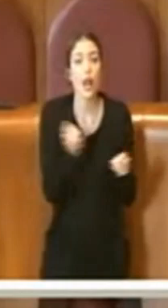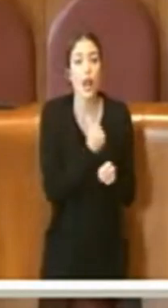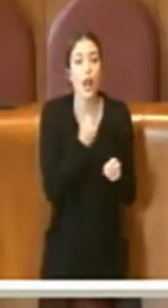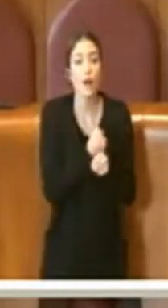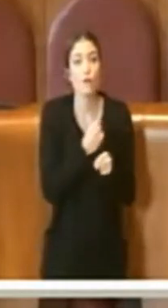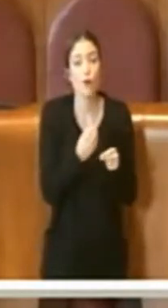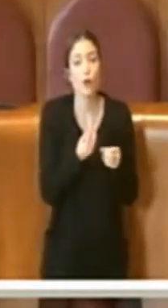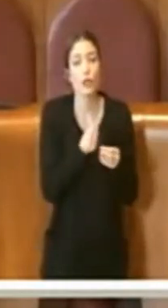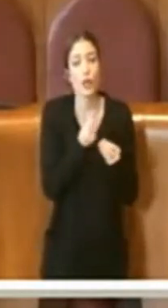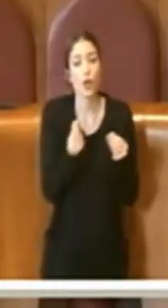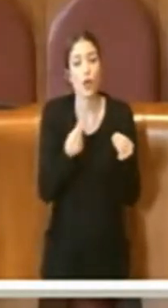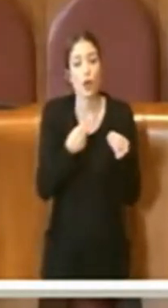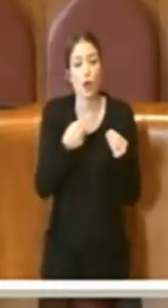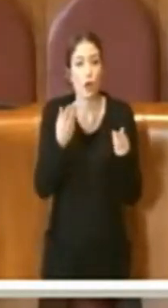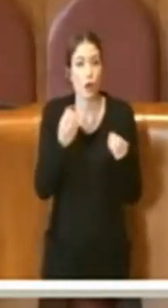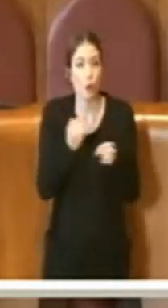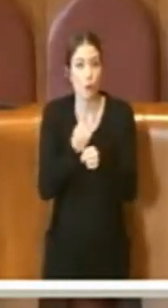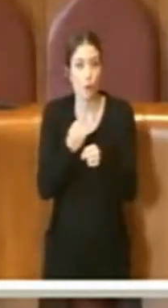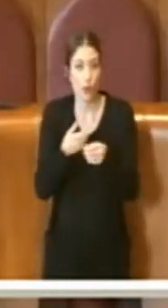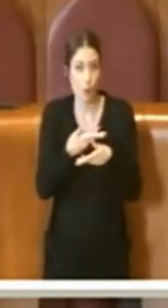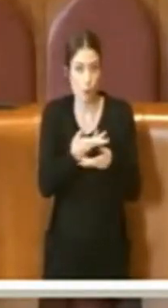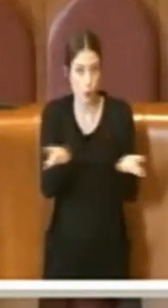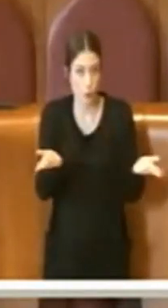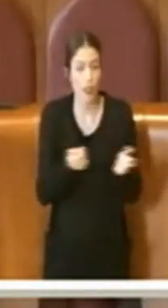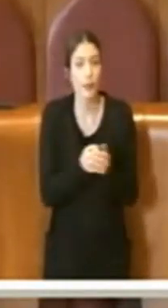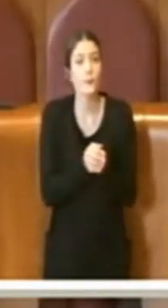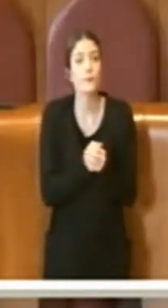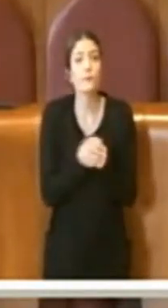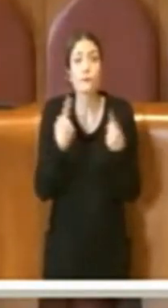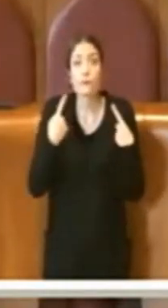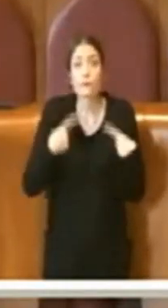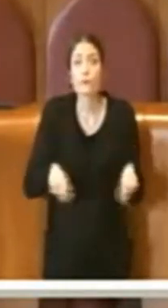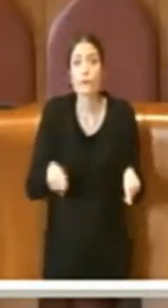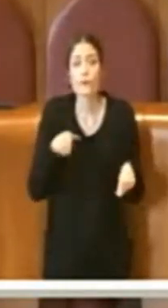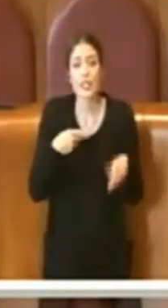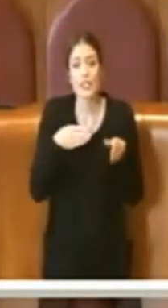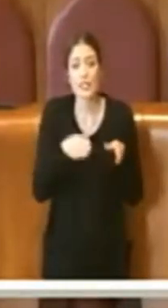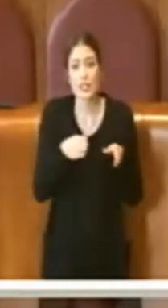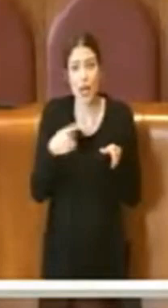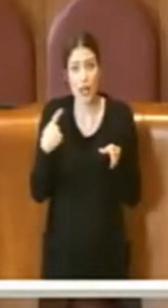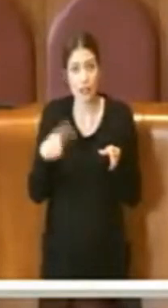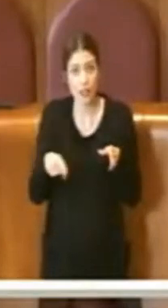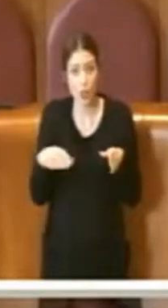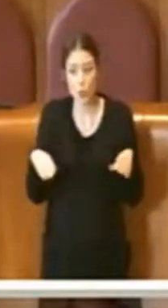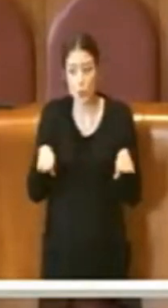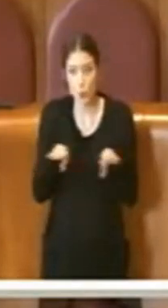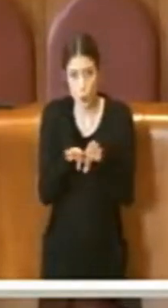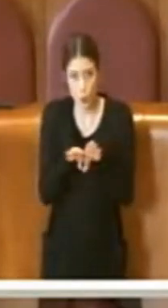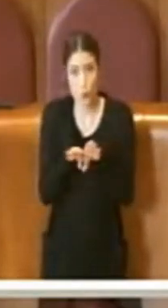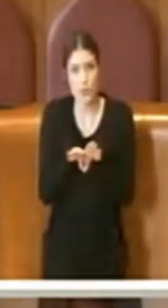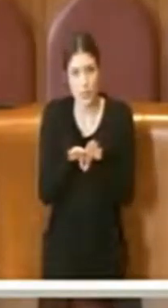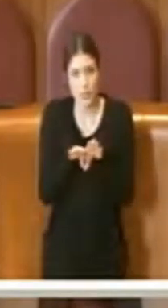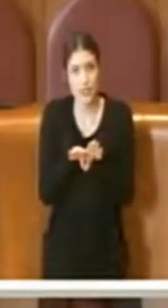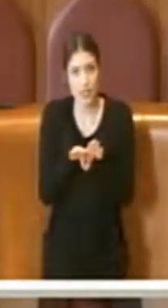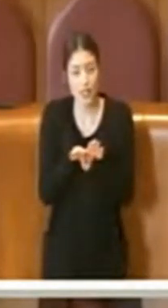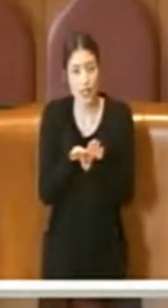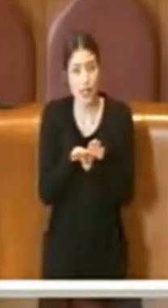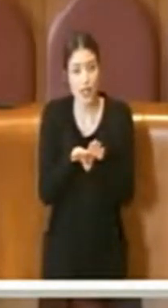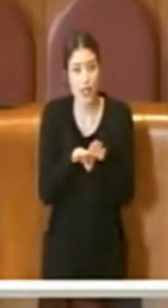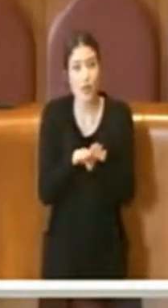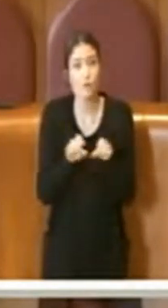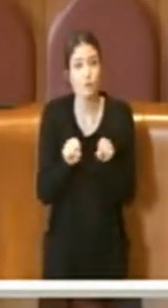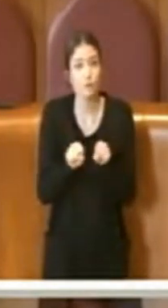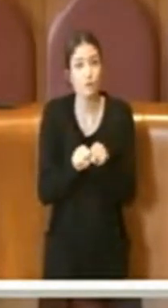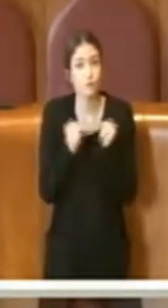pubbliche. Quindi sono quelle strade che perenne motivi sono chiuse e per cui proprio totalmente